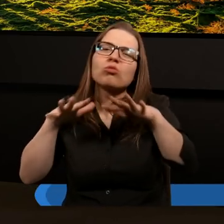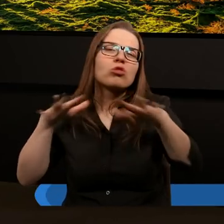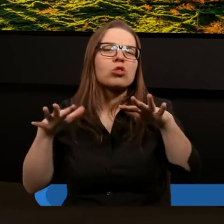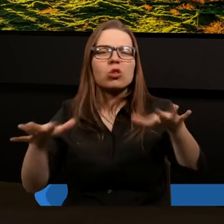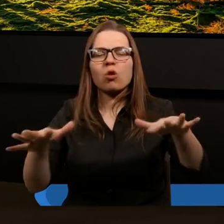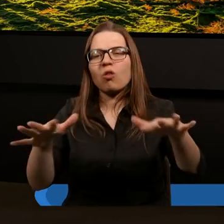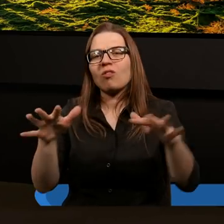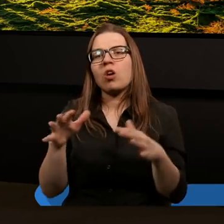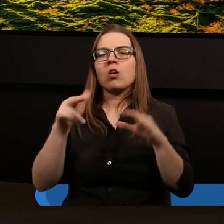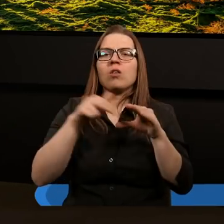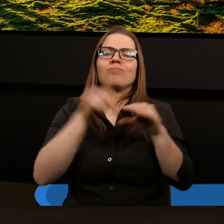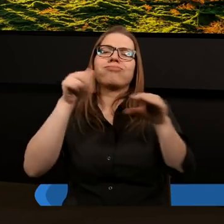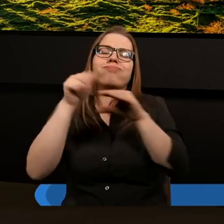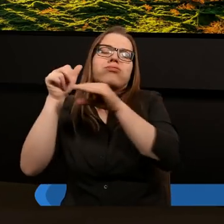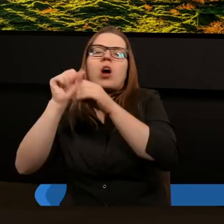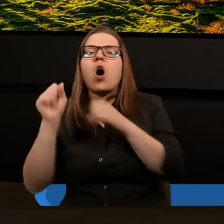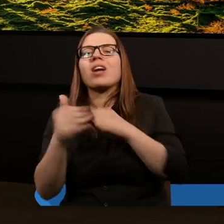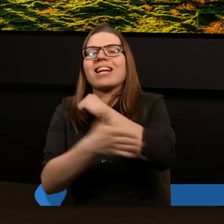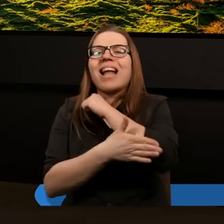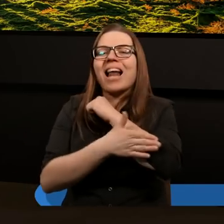odstępów od zasad Pisma Świętego.